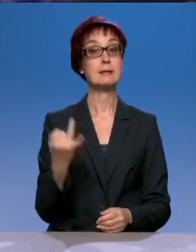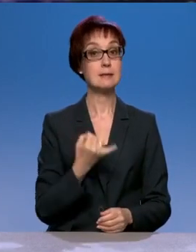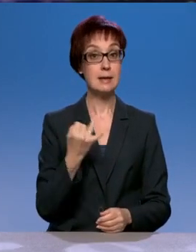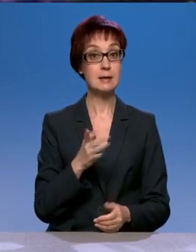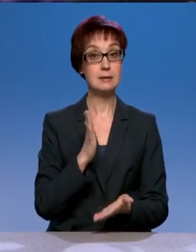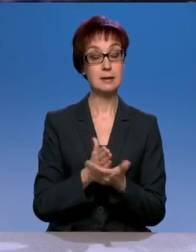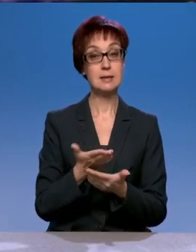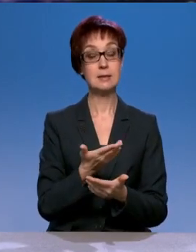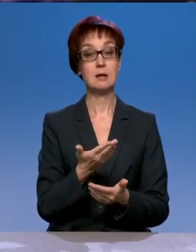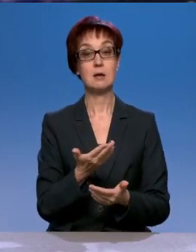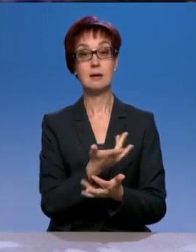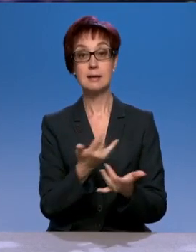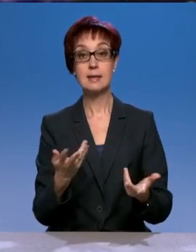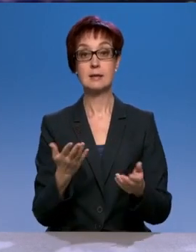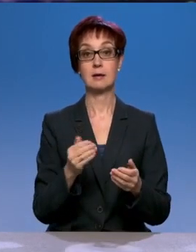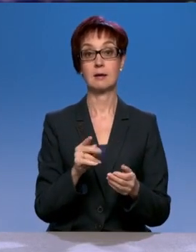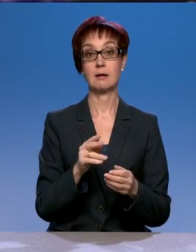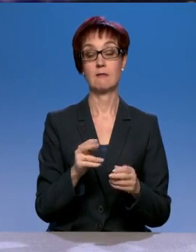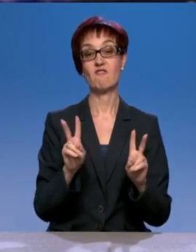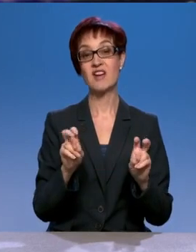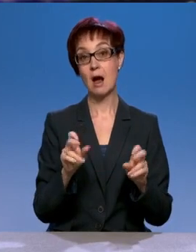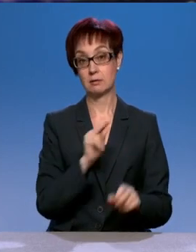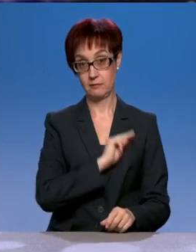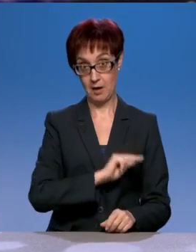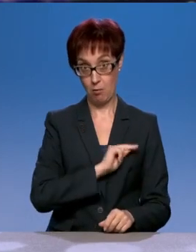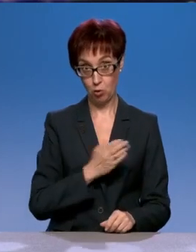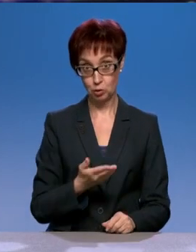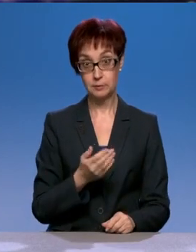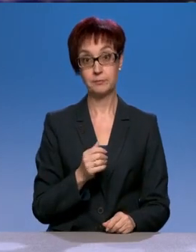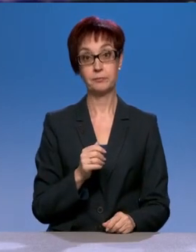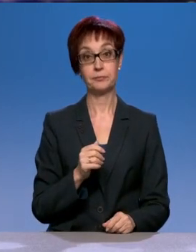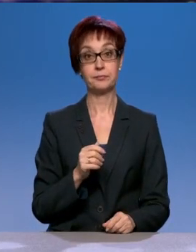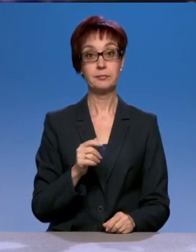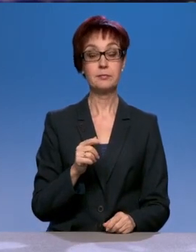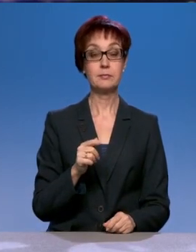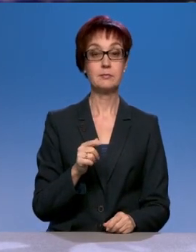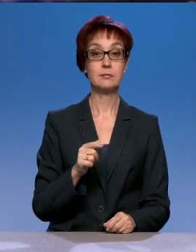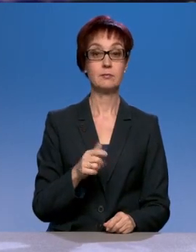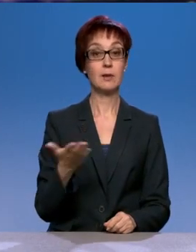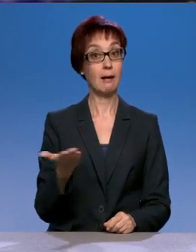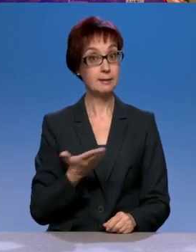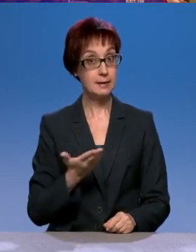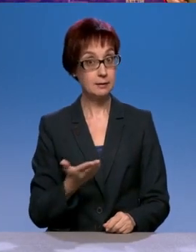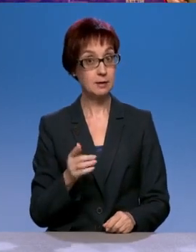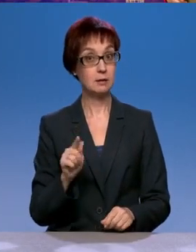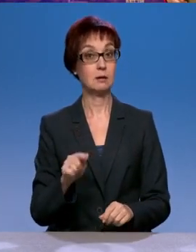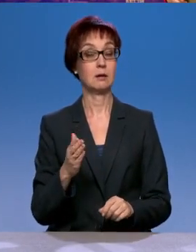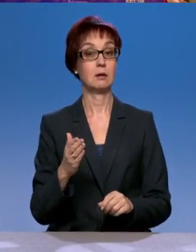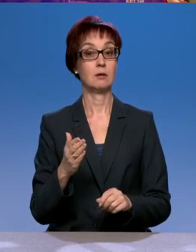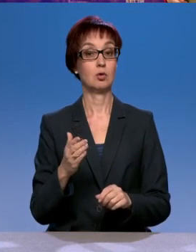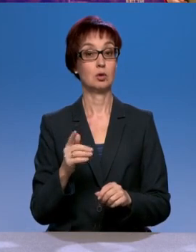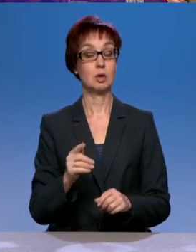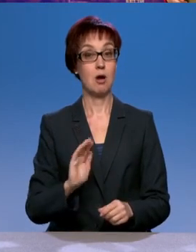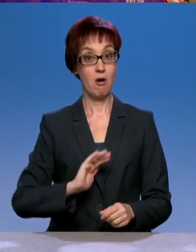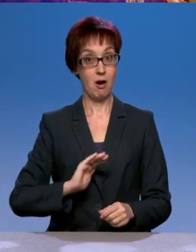работ, когда они вот с частниками работают. То есть где-то, где они гарантированно, частник занимается